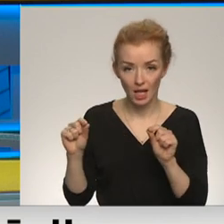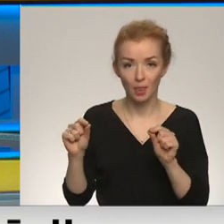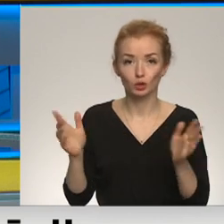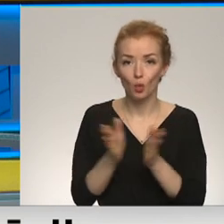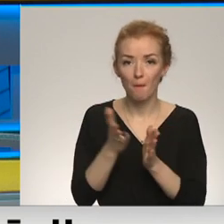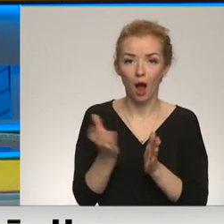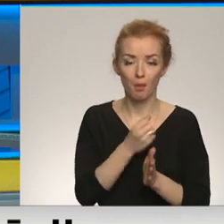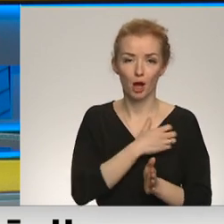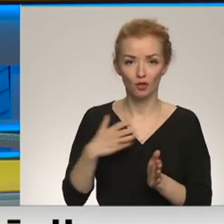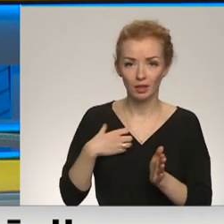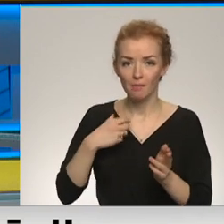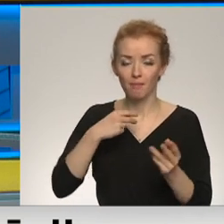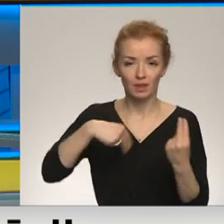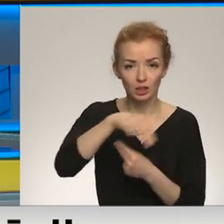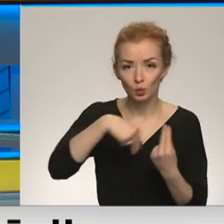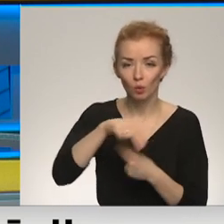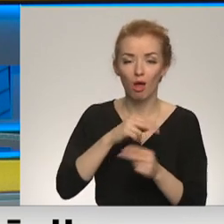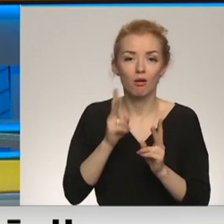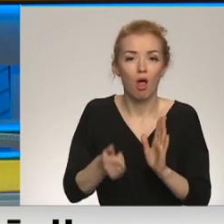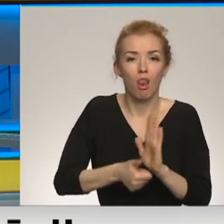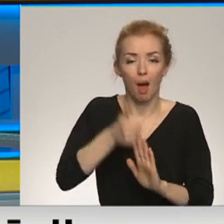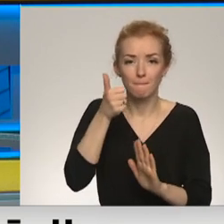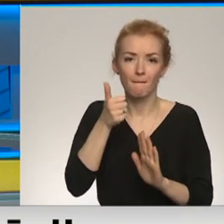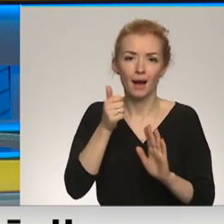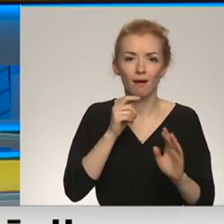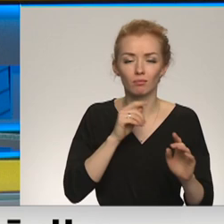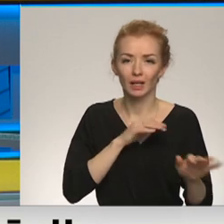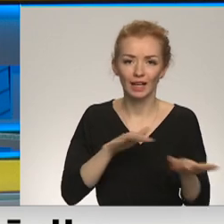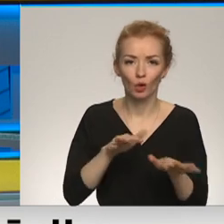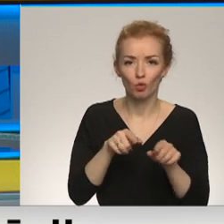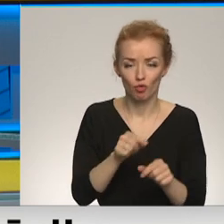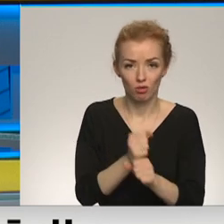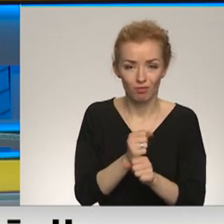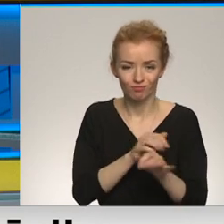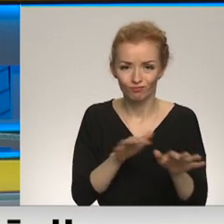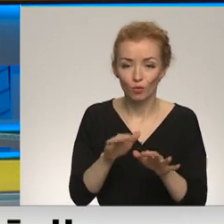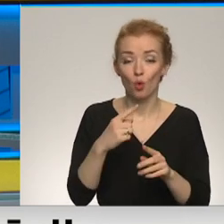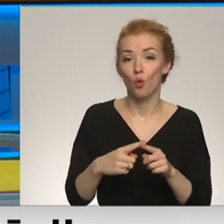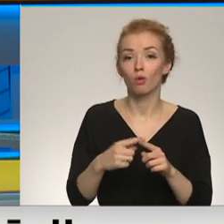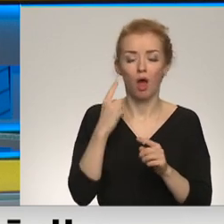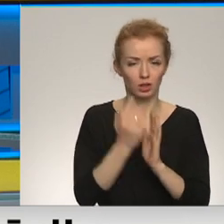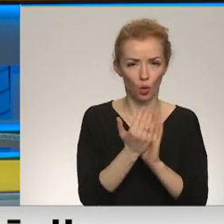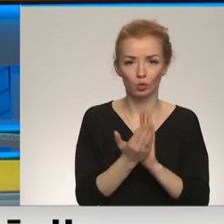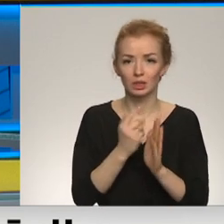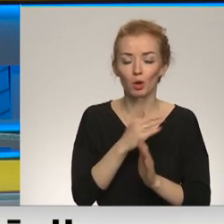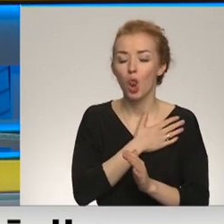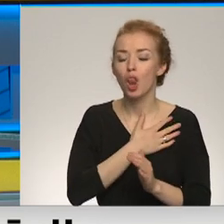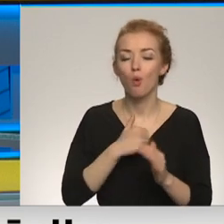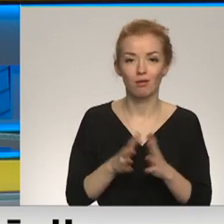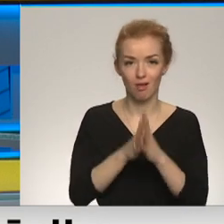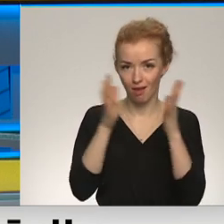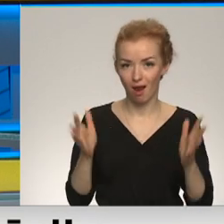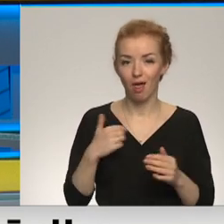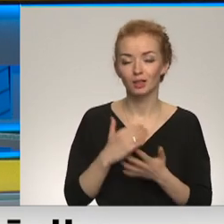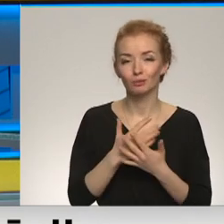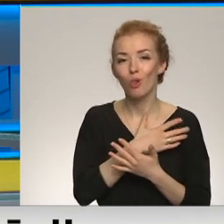visām pašvaldībām par šiem jautājumiem, diskutēja, ka labāk to loģistiku organizēt. Tur atsaucība un gatavība strādāt ir ļoti liela, par ko es